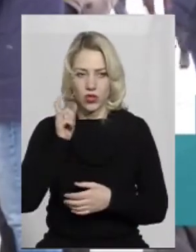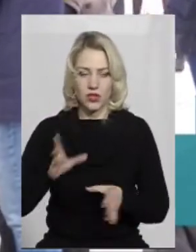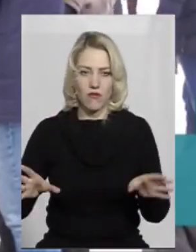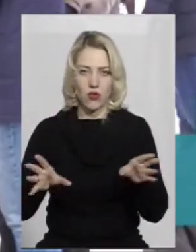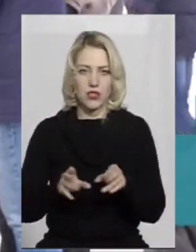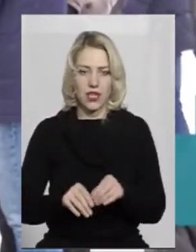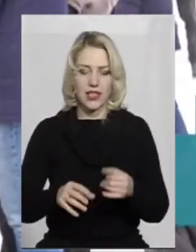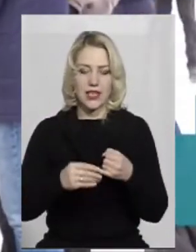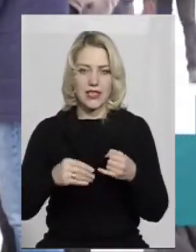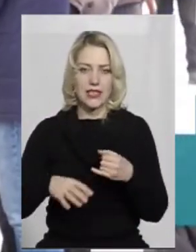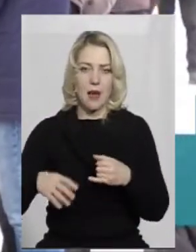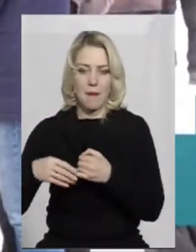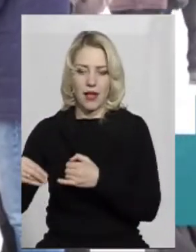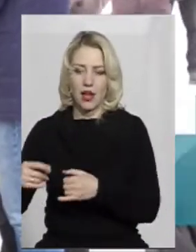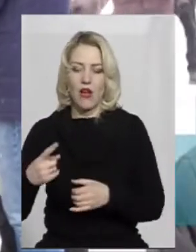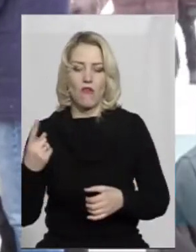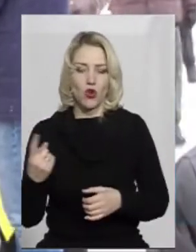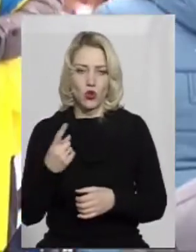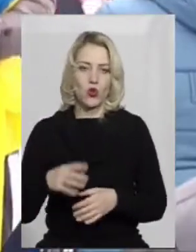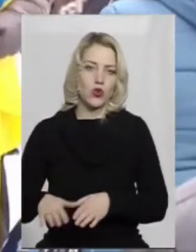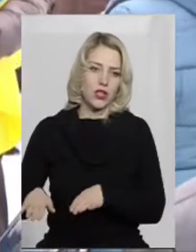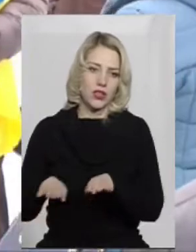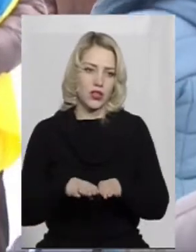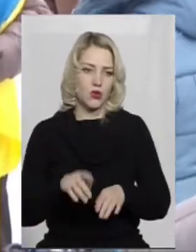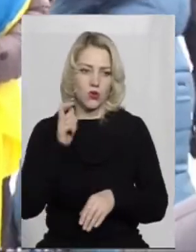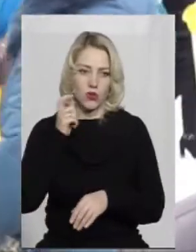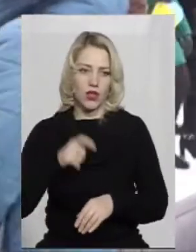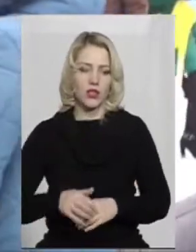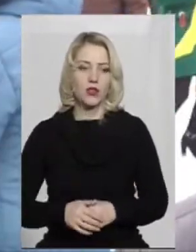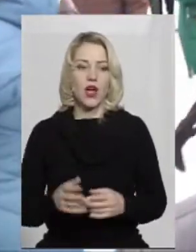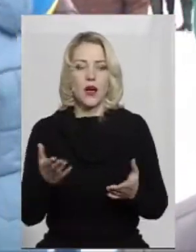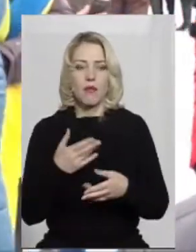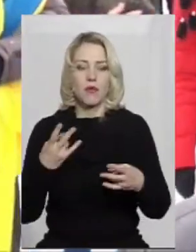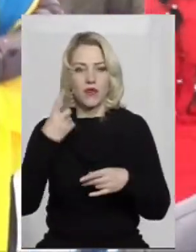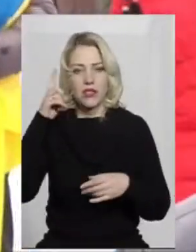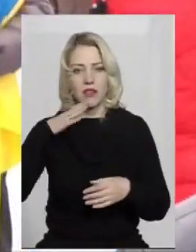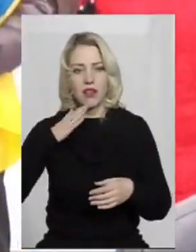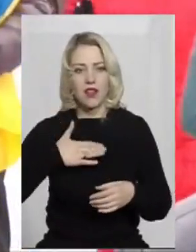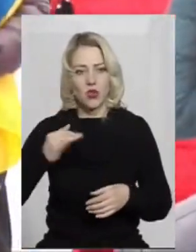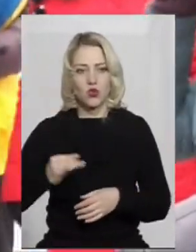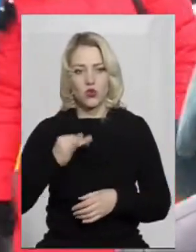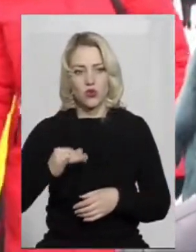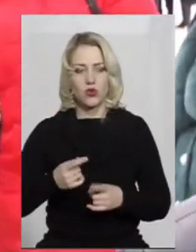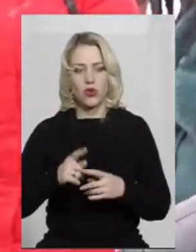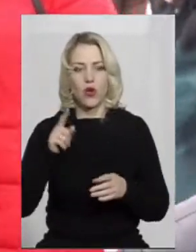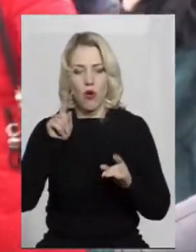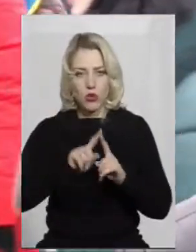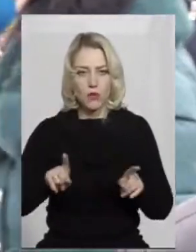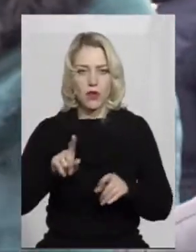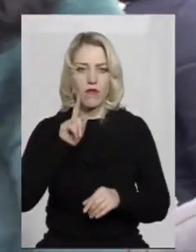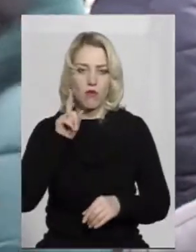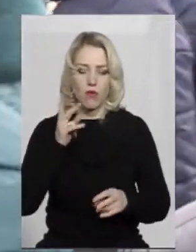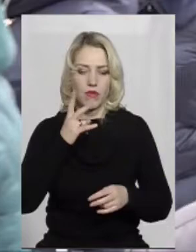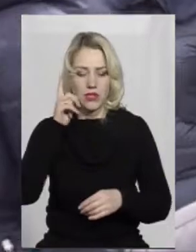'єднання земель в одну єдину помісну Україну. Ми повинні знати нашу історію, особливо молодь повинна знати, яка